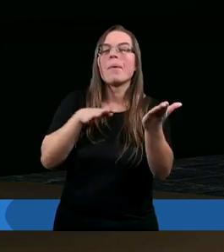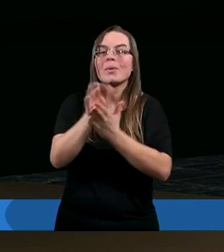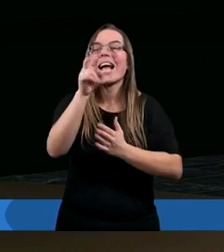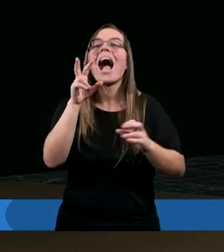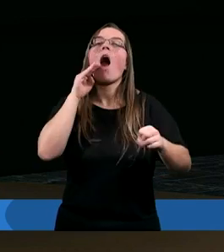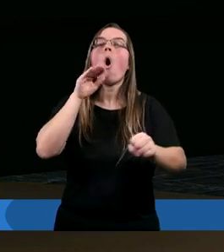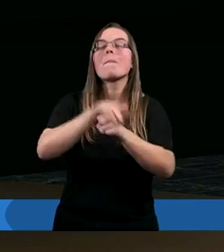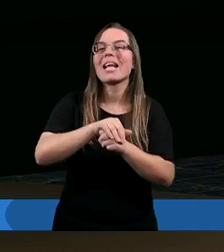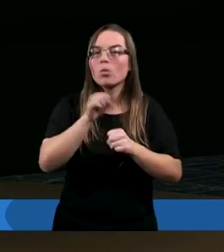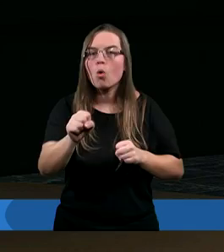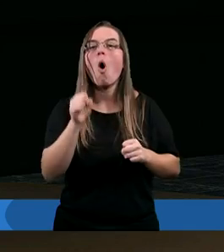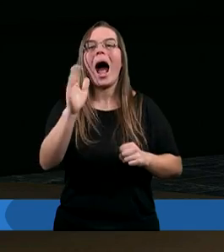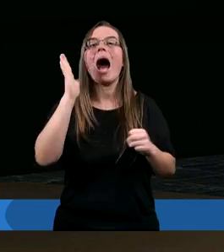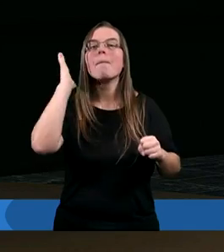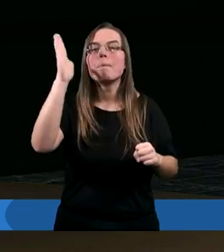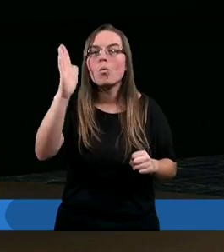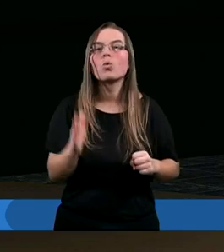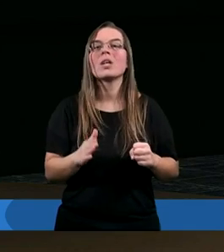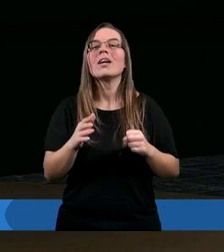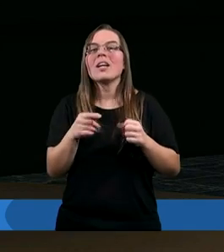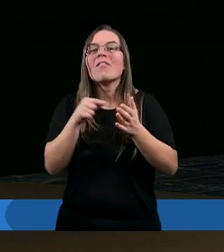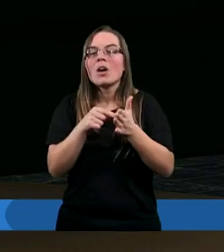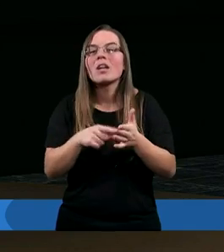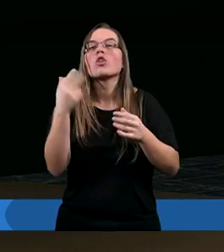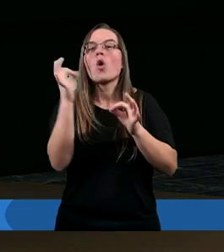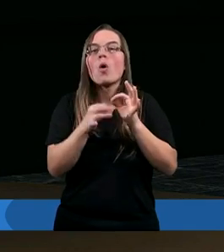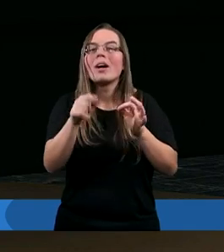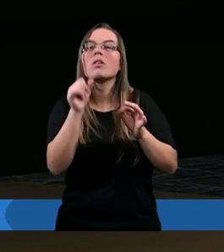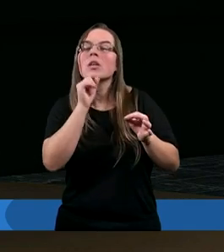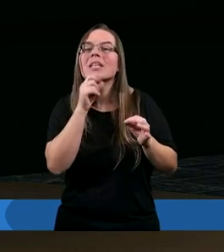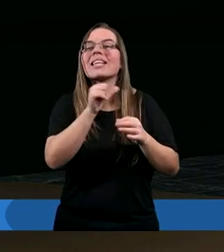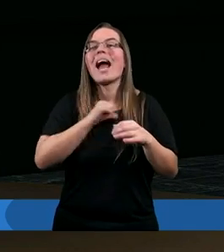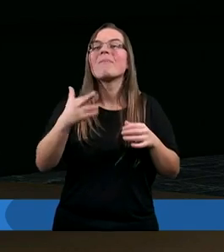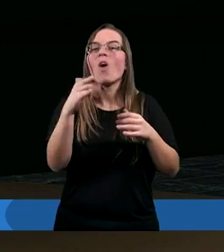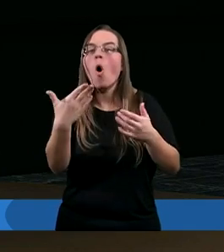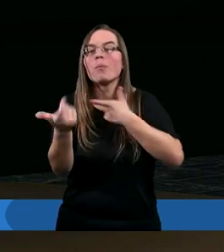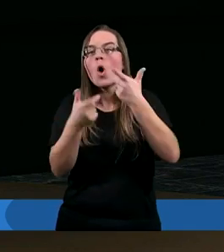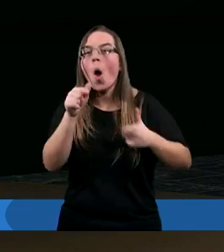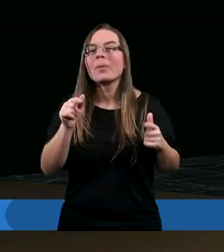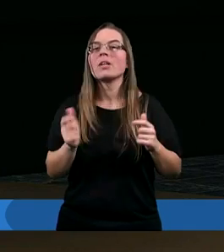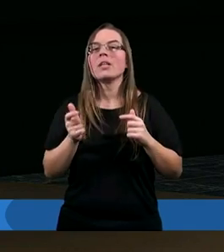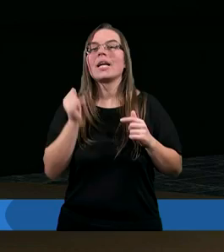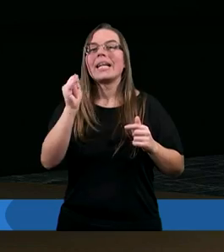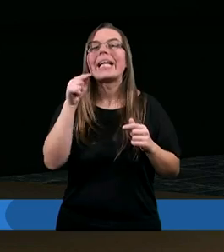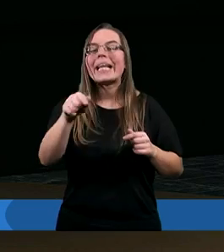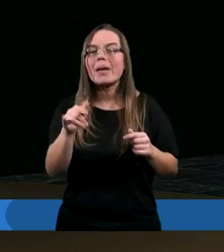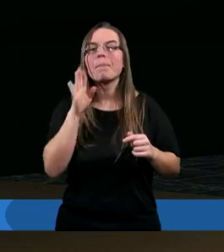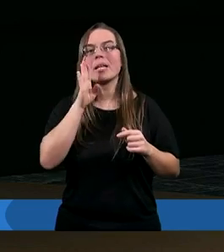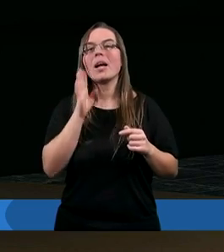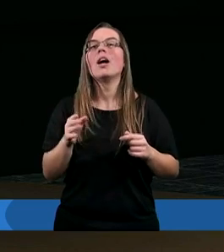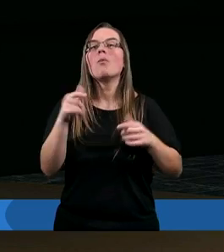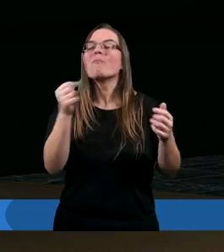obiecująca, a później wszedł dokładnie w te same tory, którymi